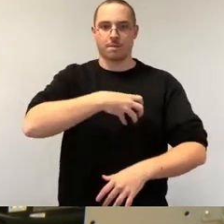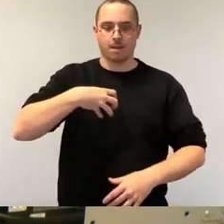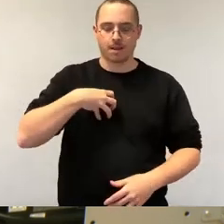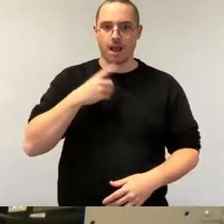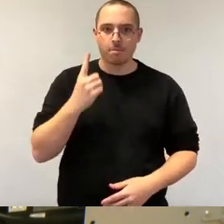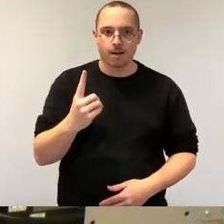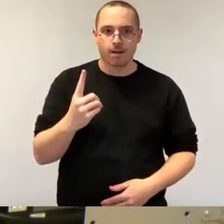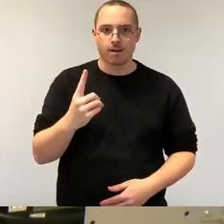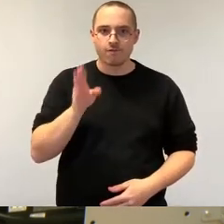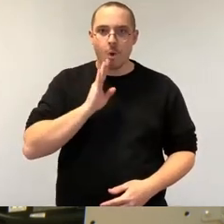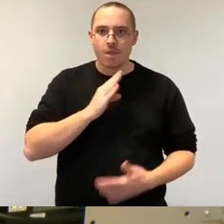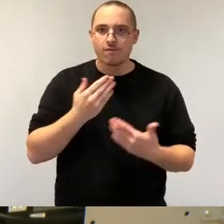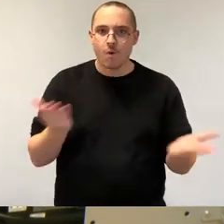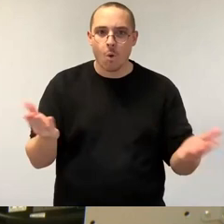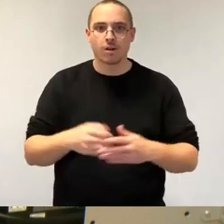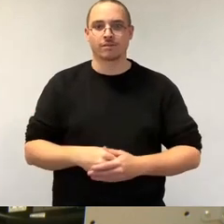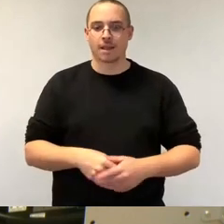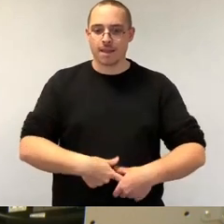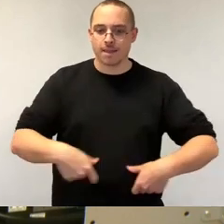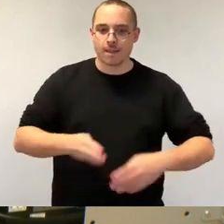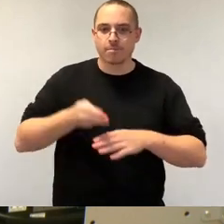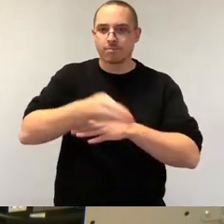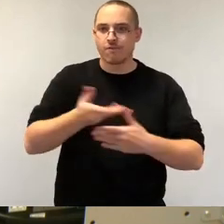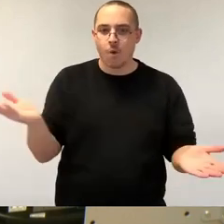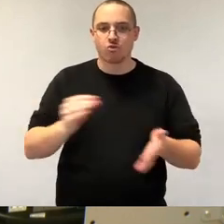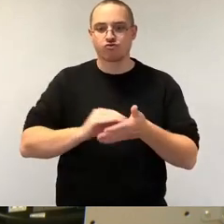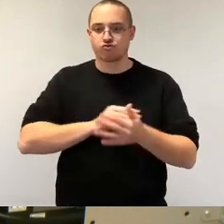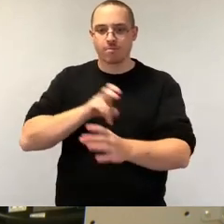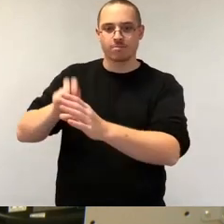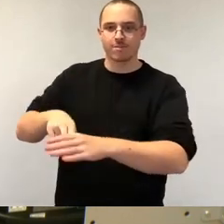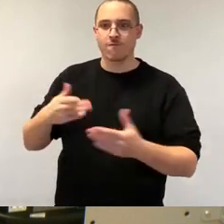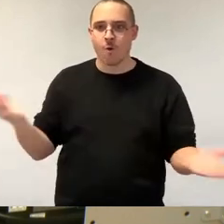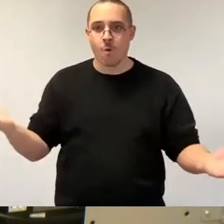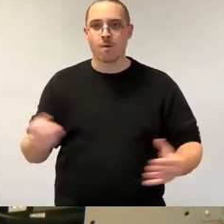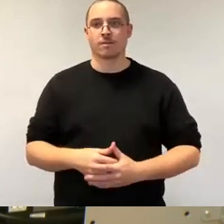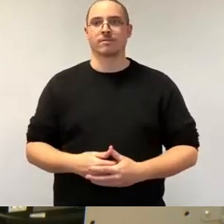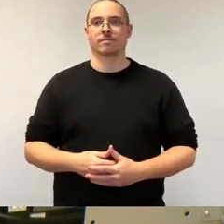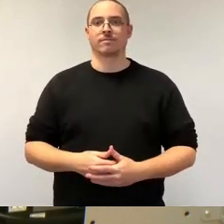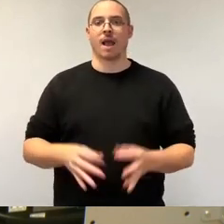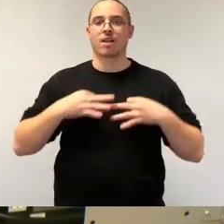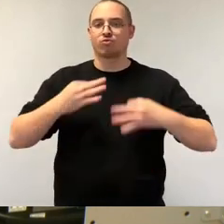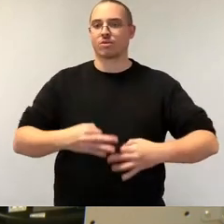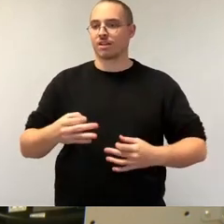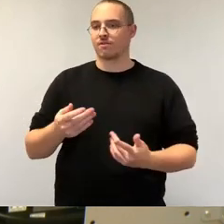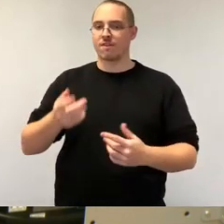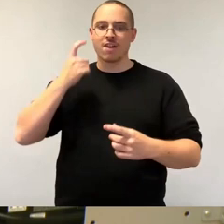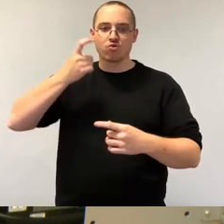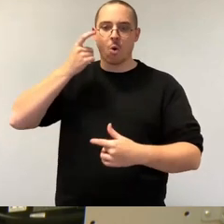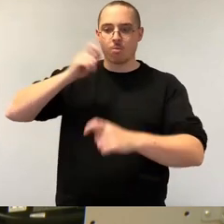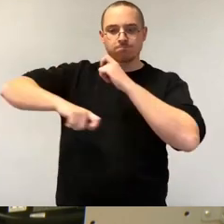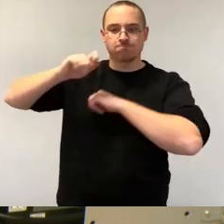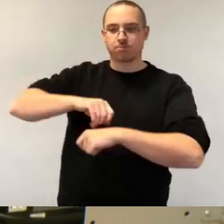In welche Kita oder Schulen gehen die Kinder? Wer versorgt diese gesundheitlich? Wie kommen diese Mitarbeiter zu den Werken?